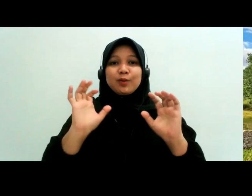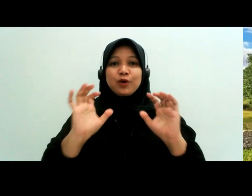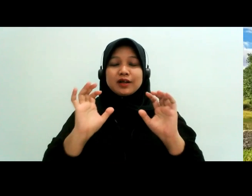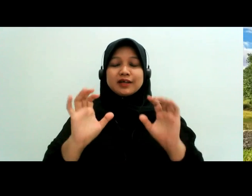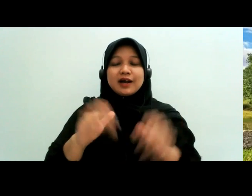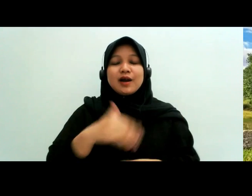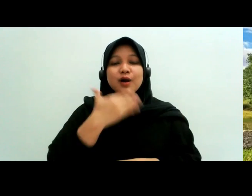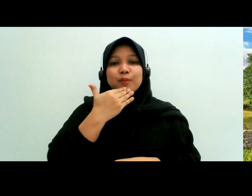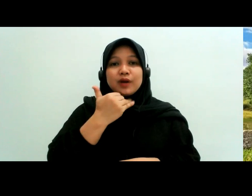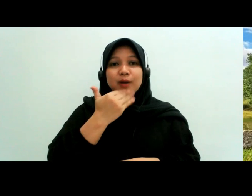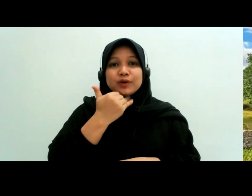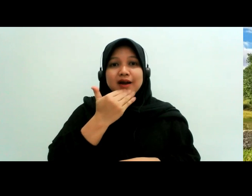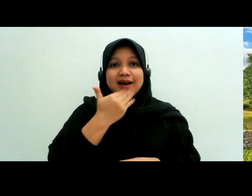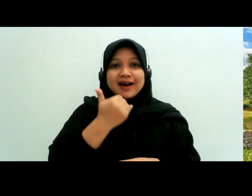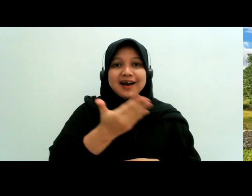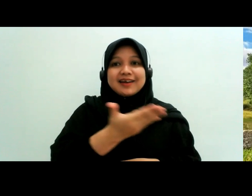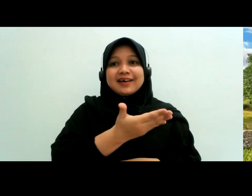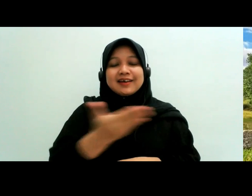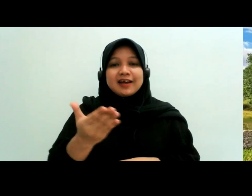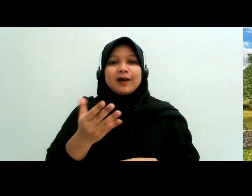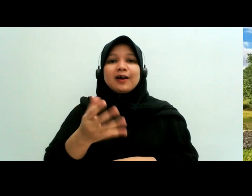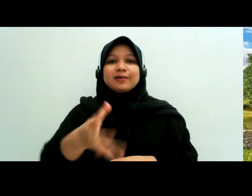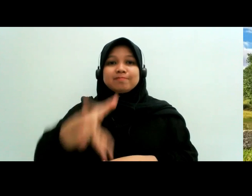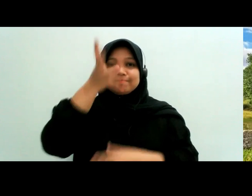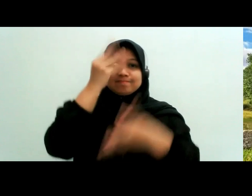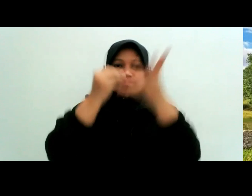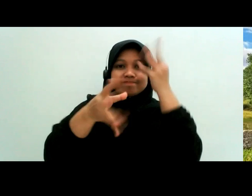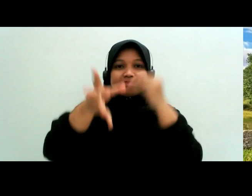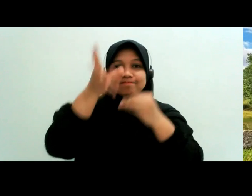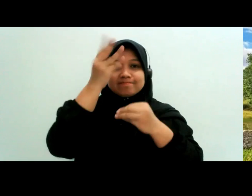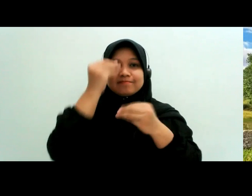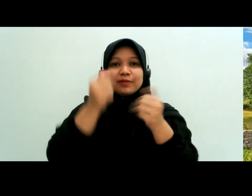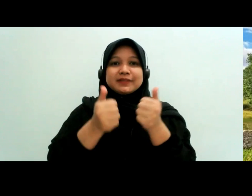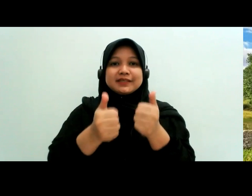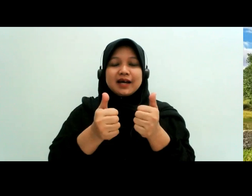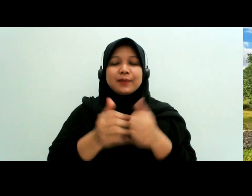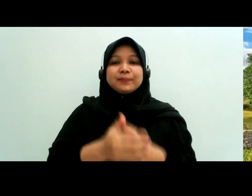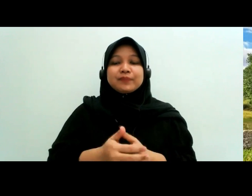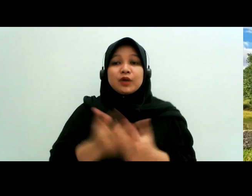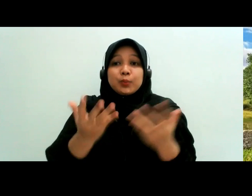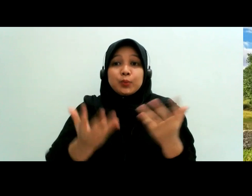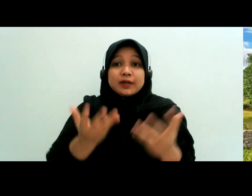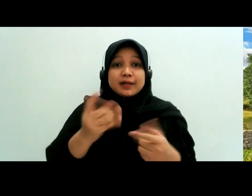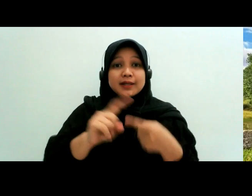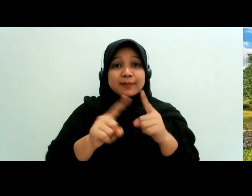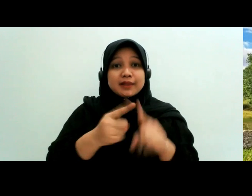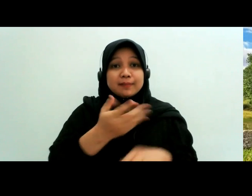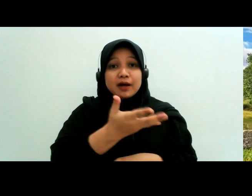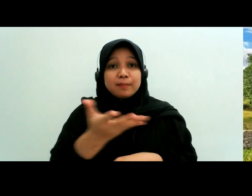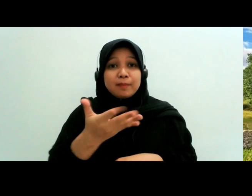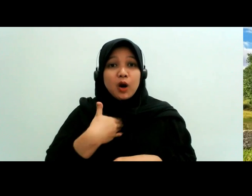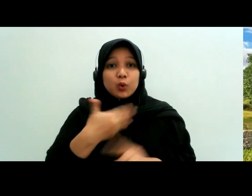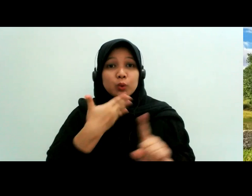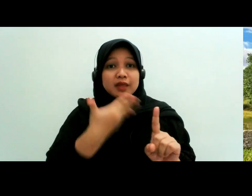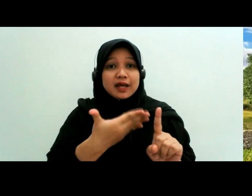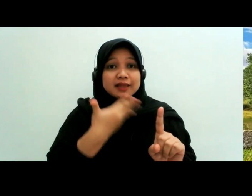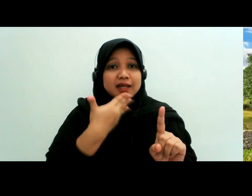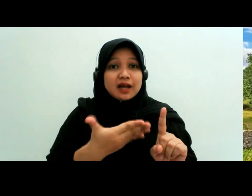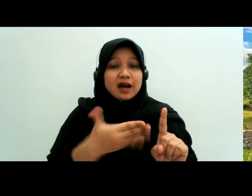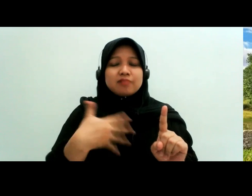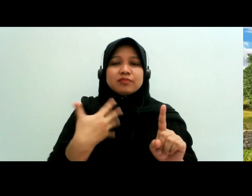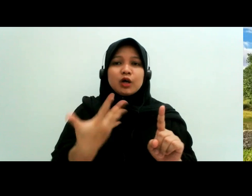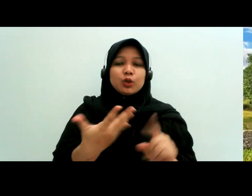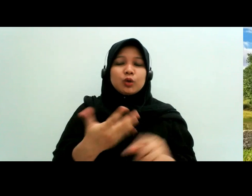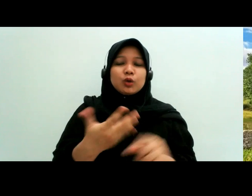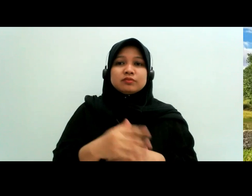bisa banyak informasinya banyak teleponnya mungkin ada yang ini teman-teman ada yang perlu dikonfirmasi ada yang perlu ditanyakan mungkin